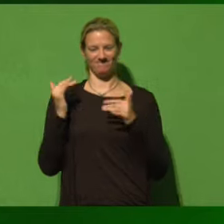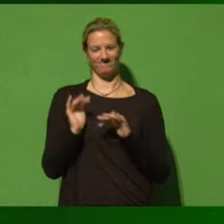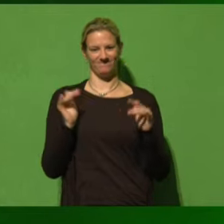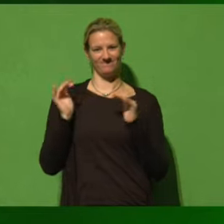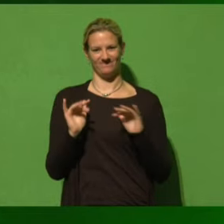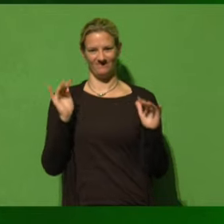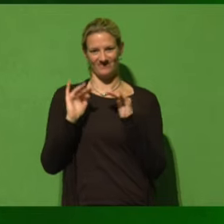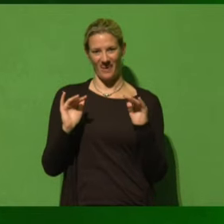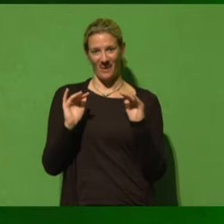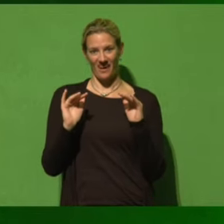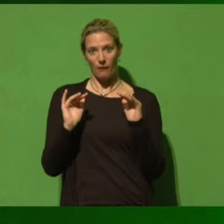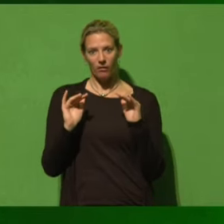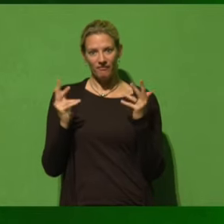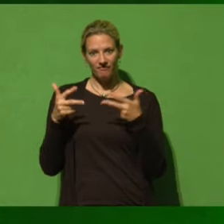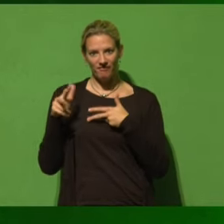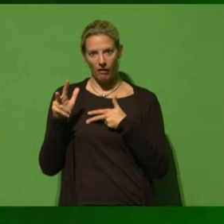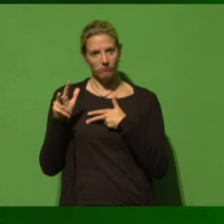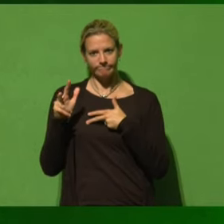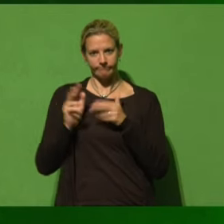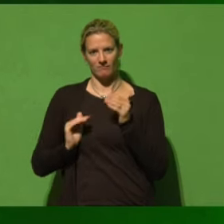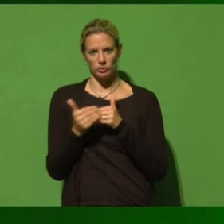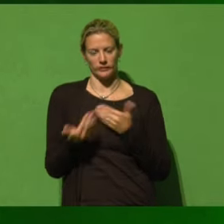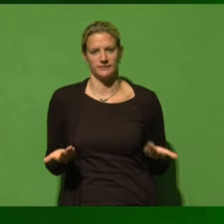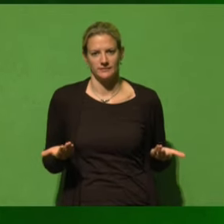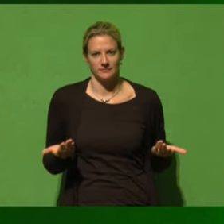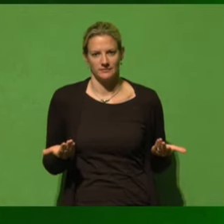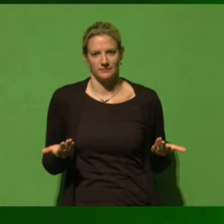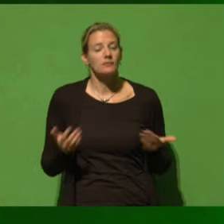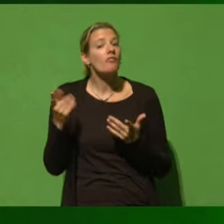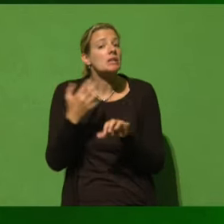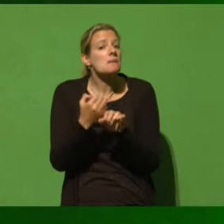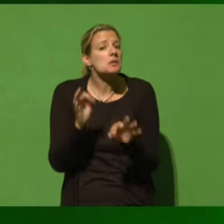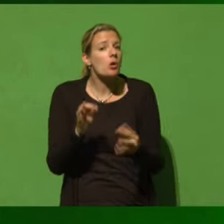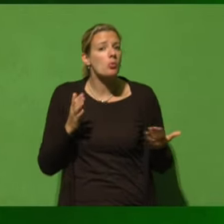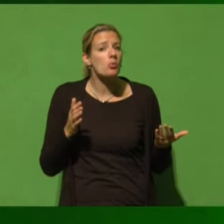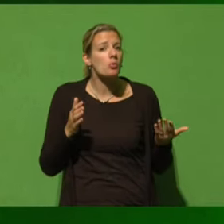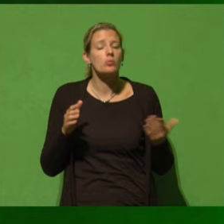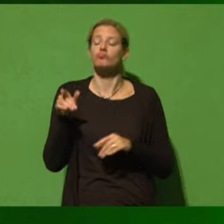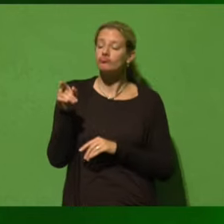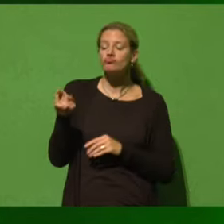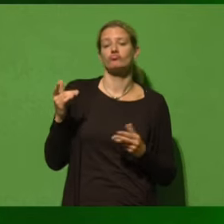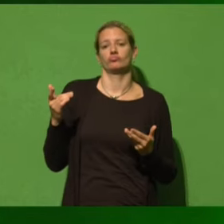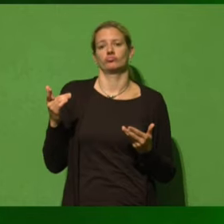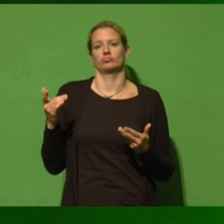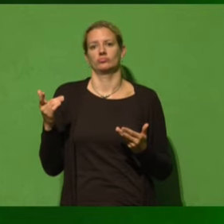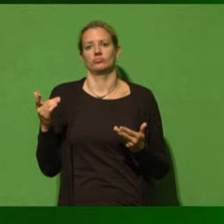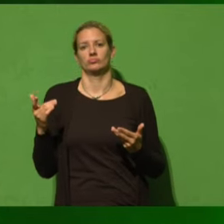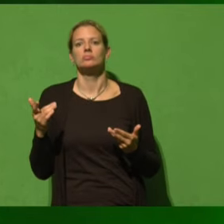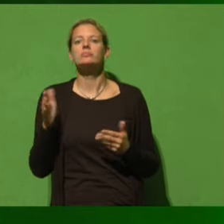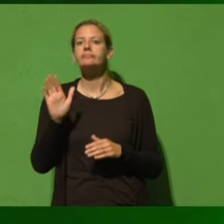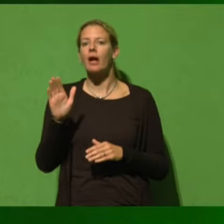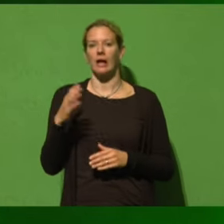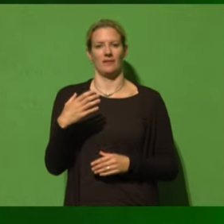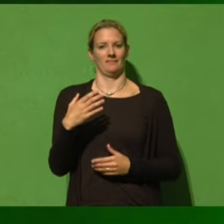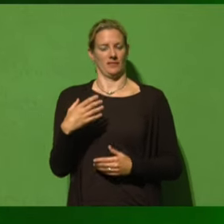damit nicht die Wirklichkeit in die Merkel-Welt einbricht. Und was hat sie gemacht? Sie hat uns allen ihren Kanzleramtsminister